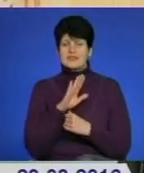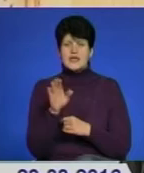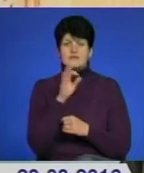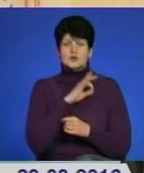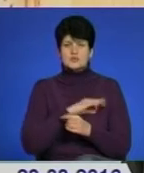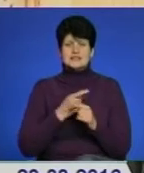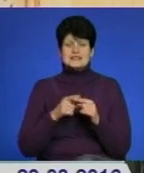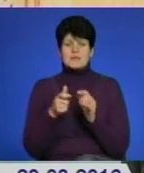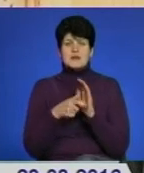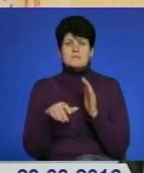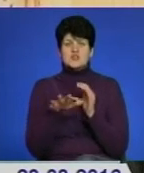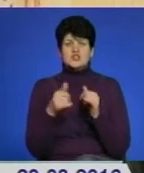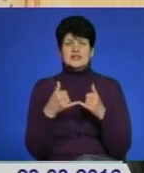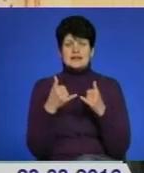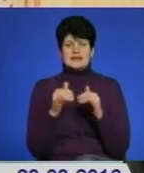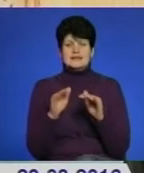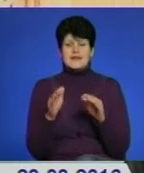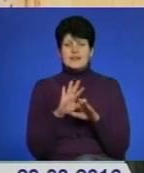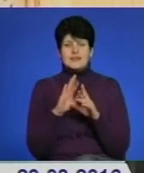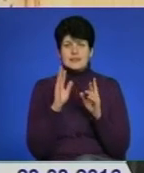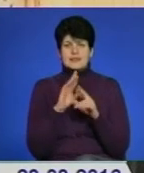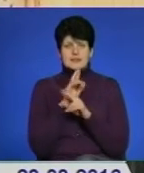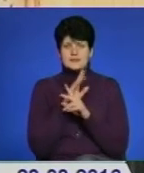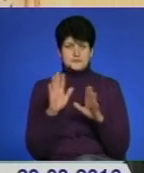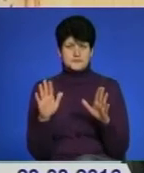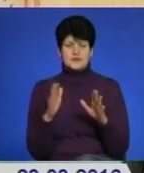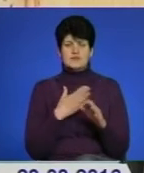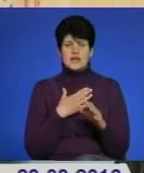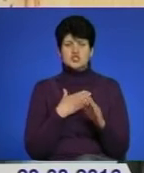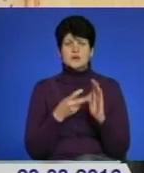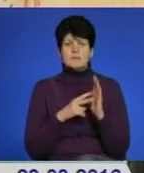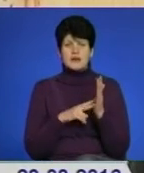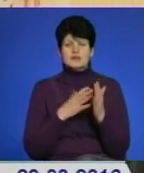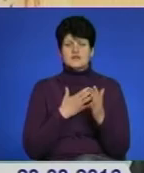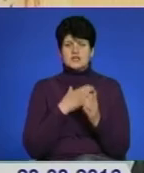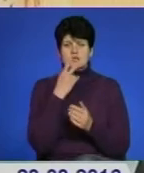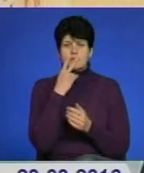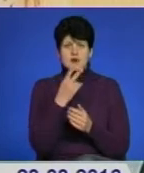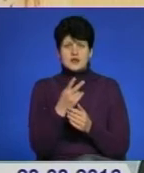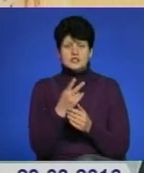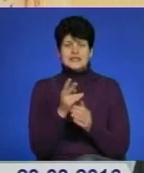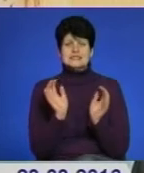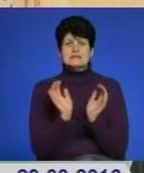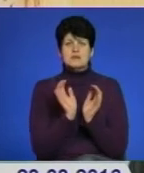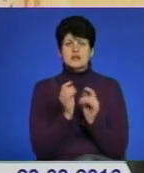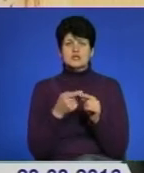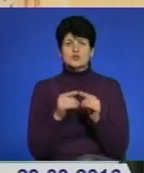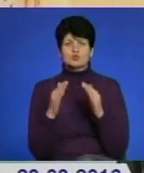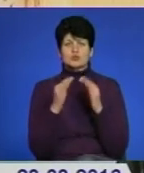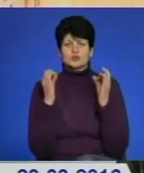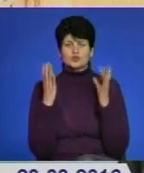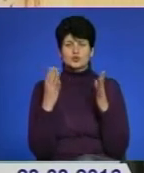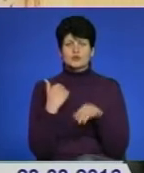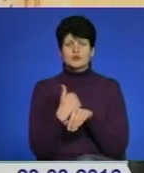приміщення для дітей абсолютно нераціонально. І в наших планах, в наших баченнях збереження даного будинку культури